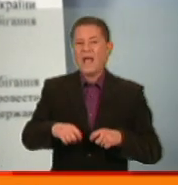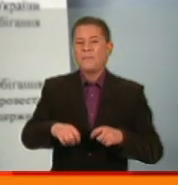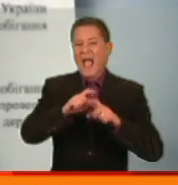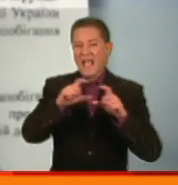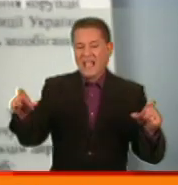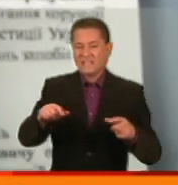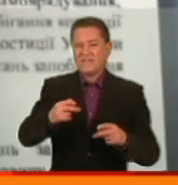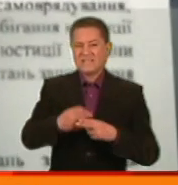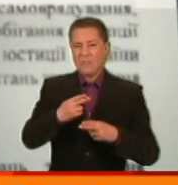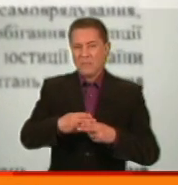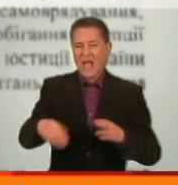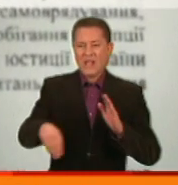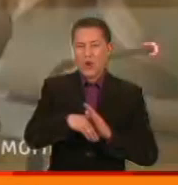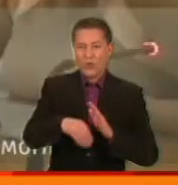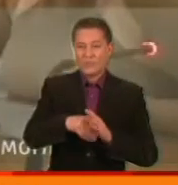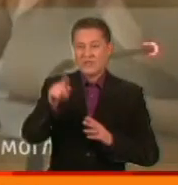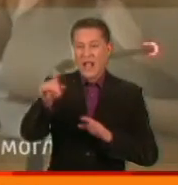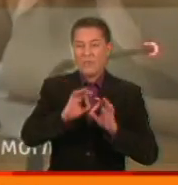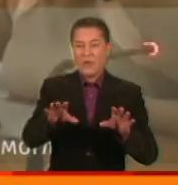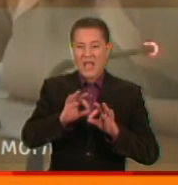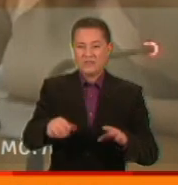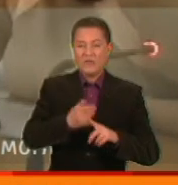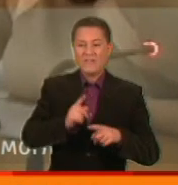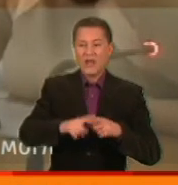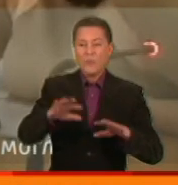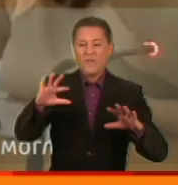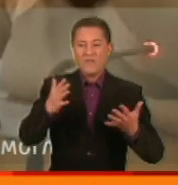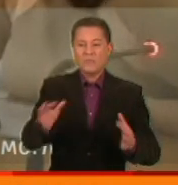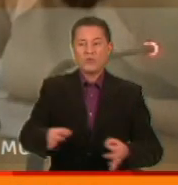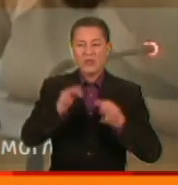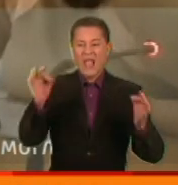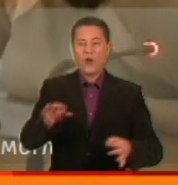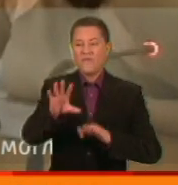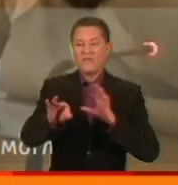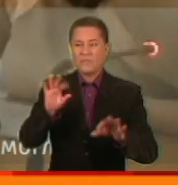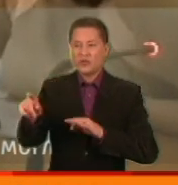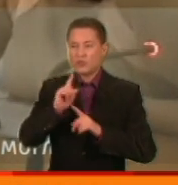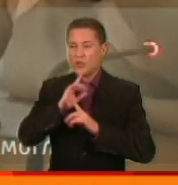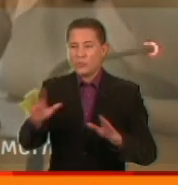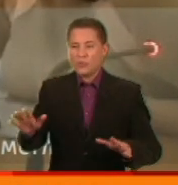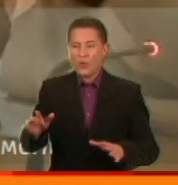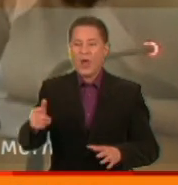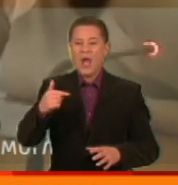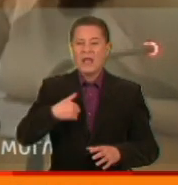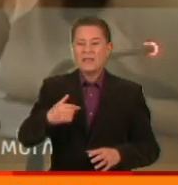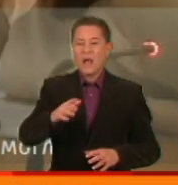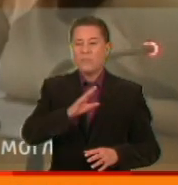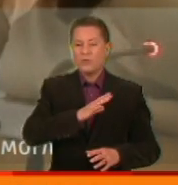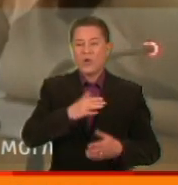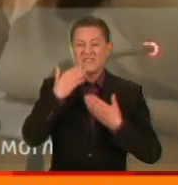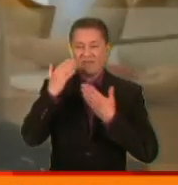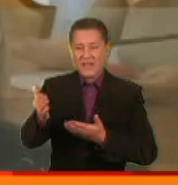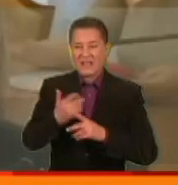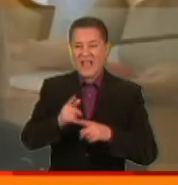Ось як це пояснює очільниця НЗК. В даному випадку ніякої вибіркової сі не було. До нас було звернення, на яке ми не реагувати